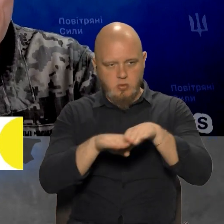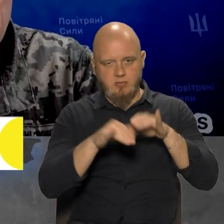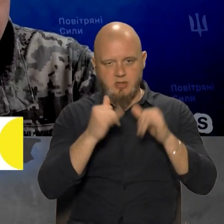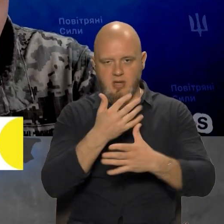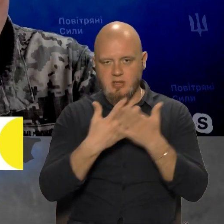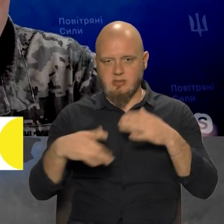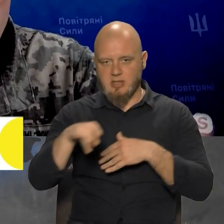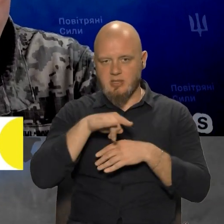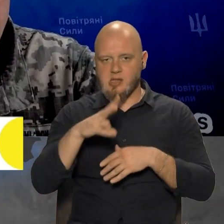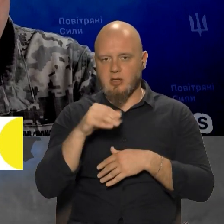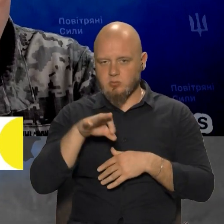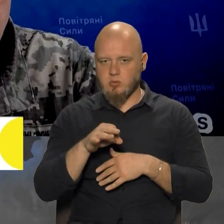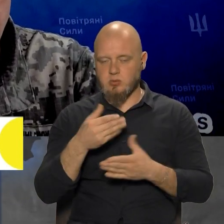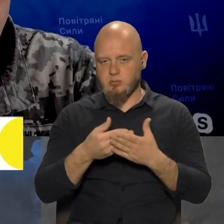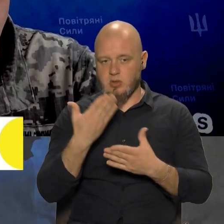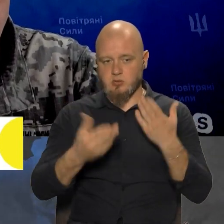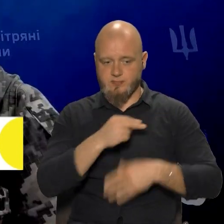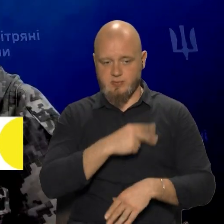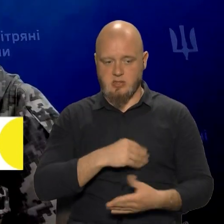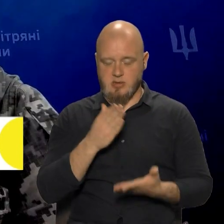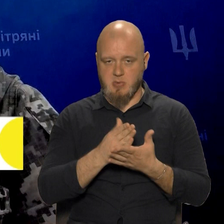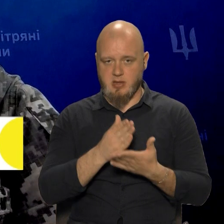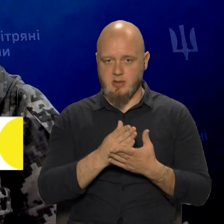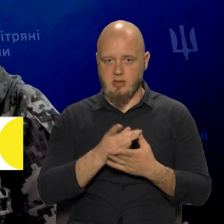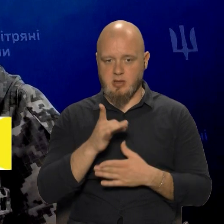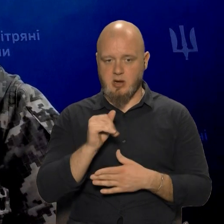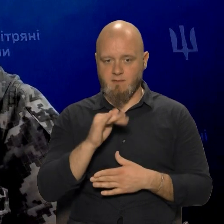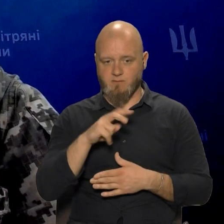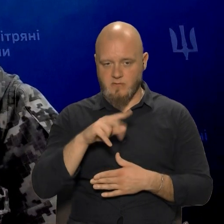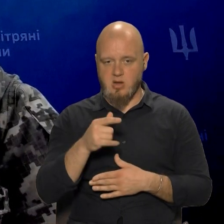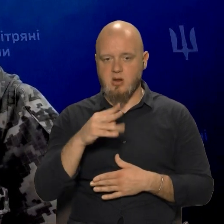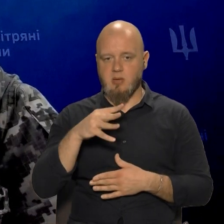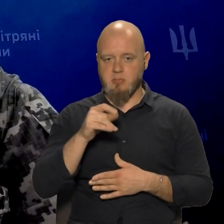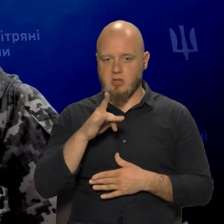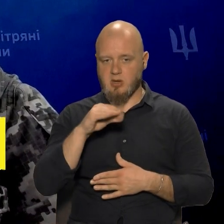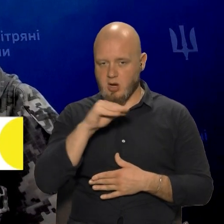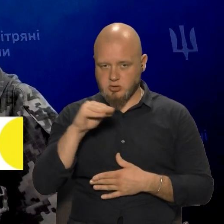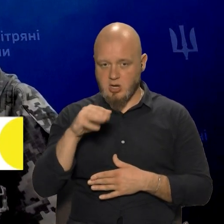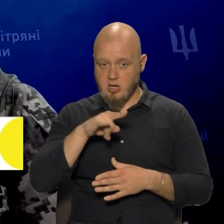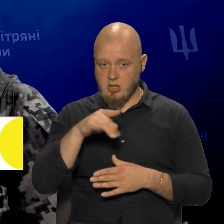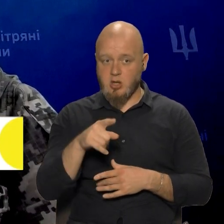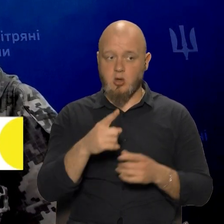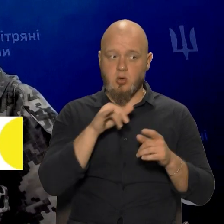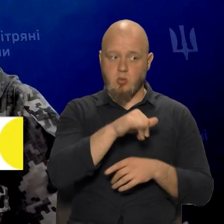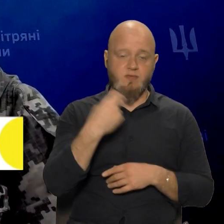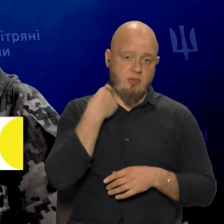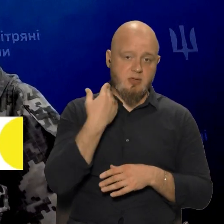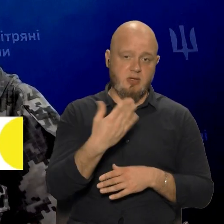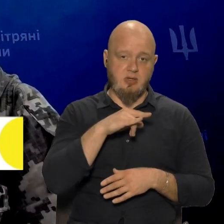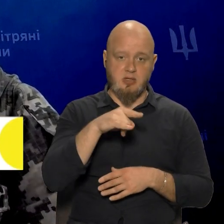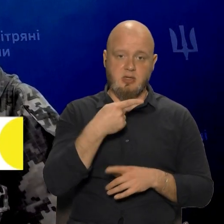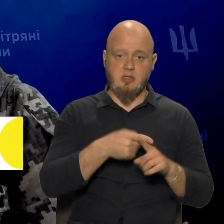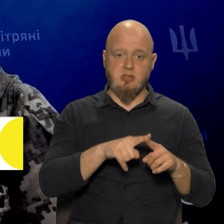літаків натівських. Якщо Франція має «Рафальта Міраж» літак, то в Великій Британії їхній літак – це